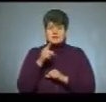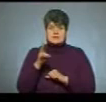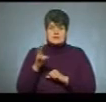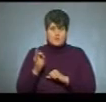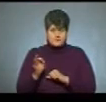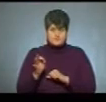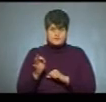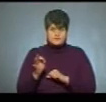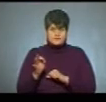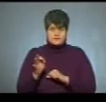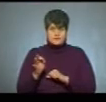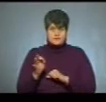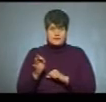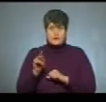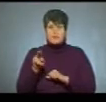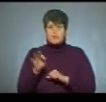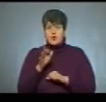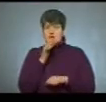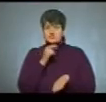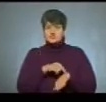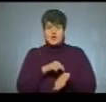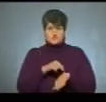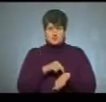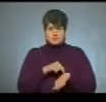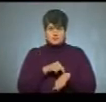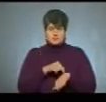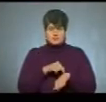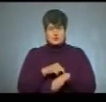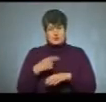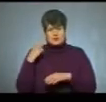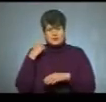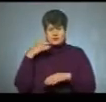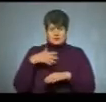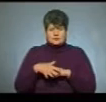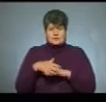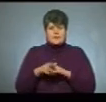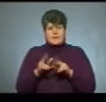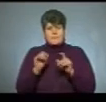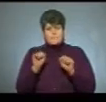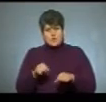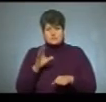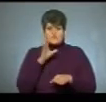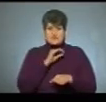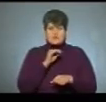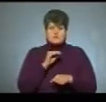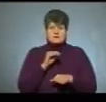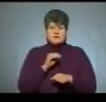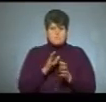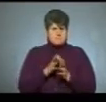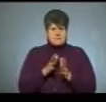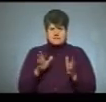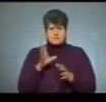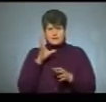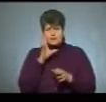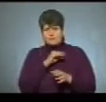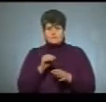по часу визначити, як можна встигнути виконати по максимуму всі